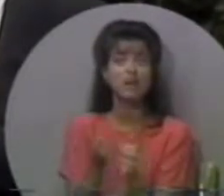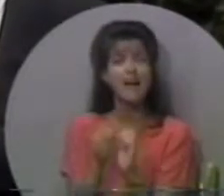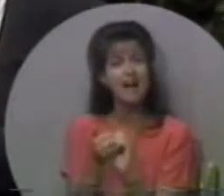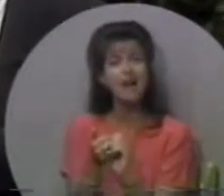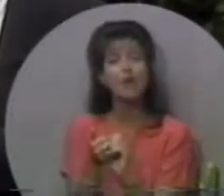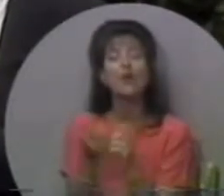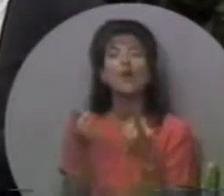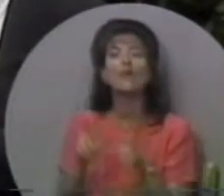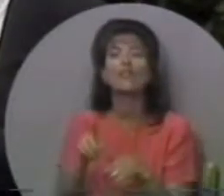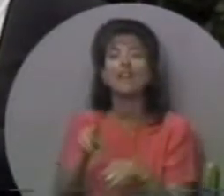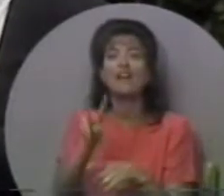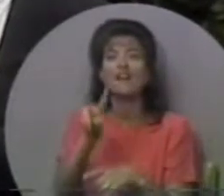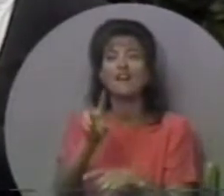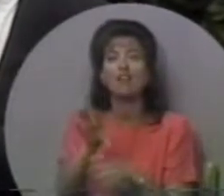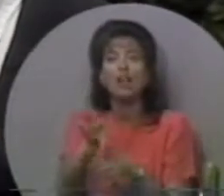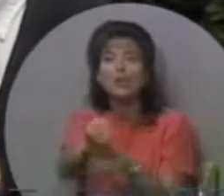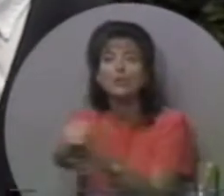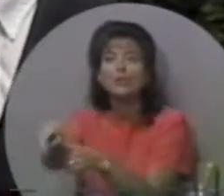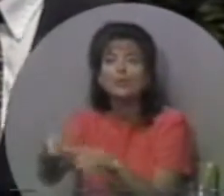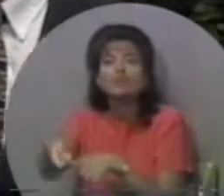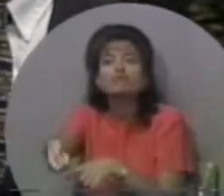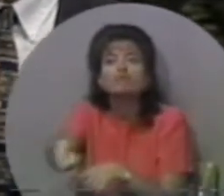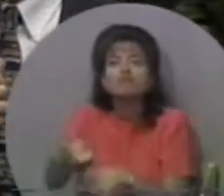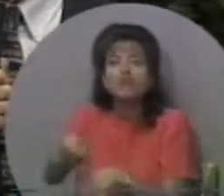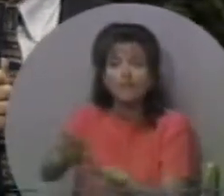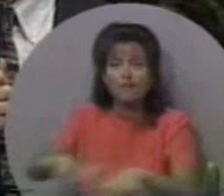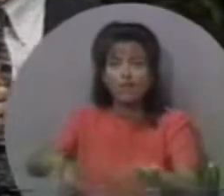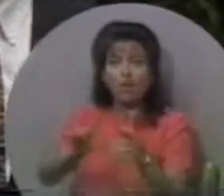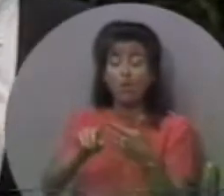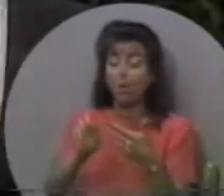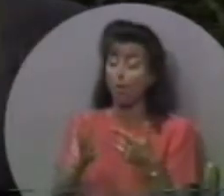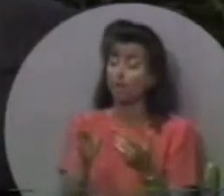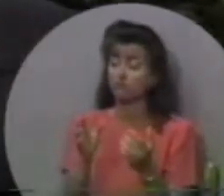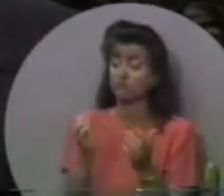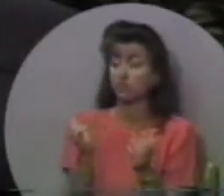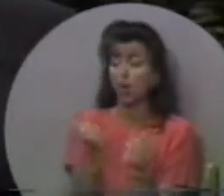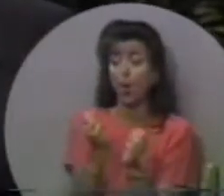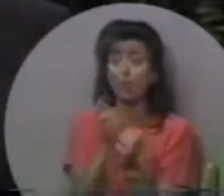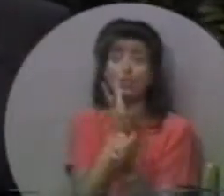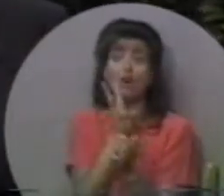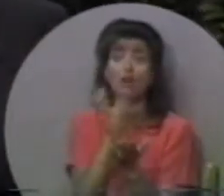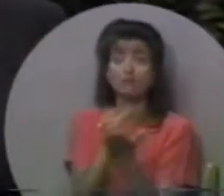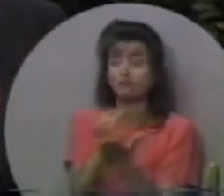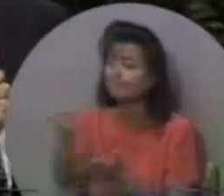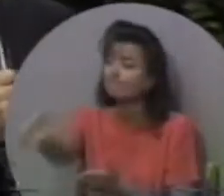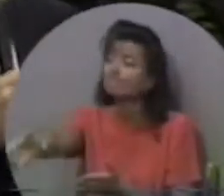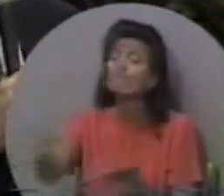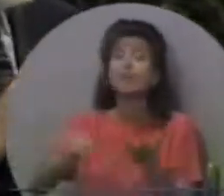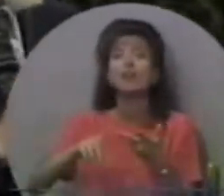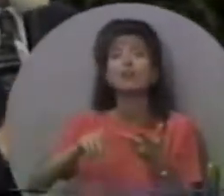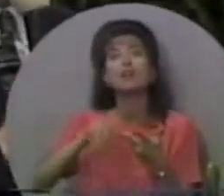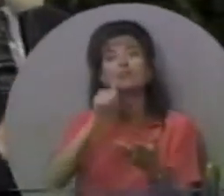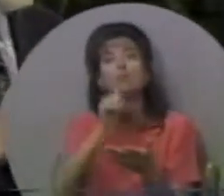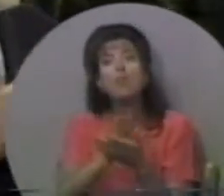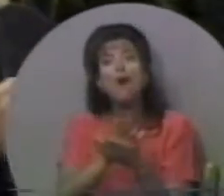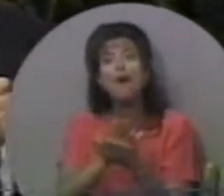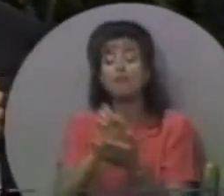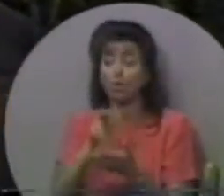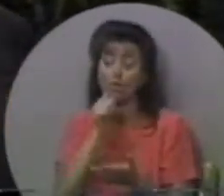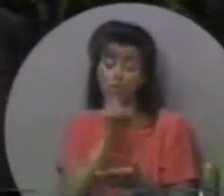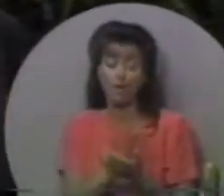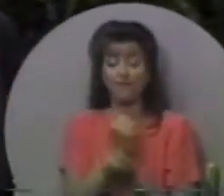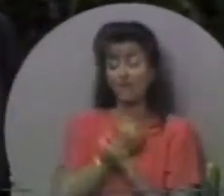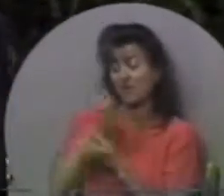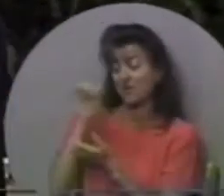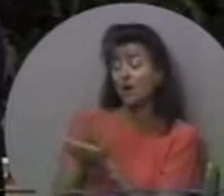пилисосячи підлогу, збираючи сміті, даючи шклянку холодної води, люблячи свою дружину,